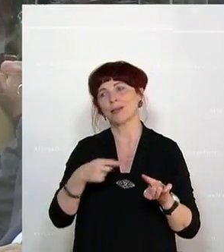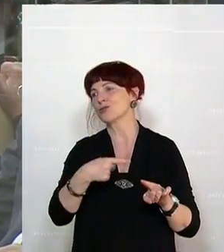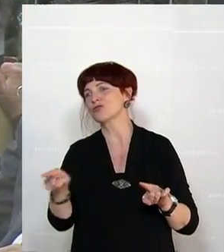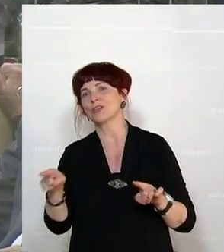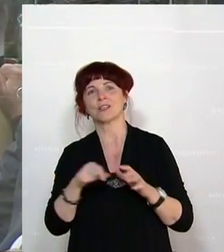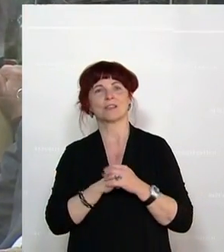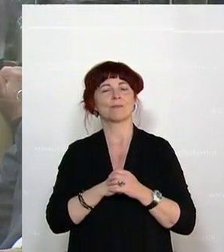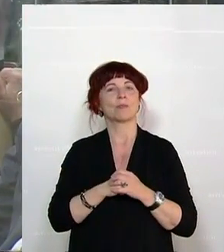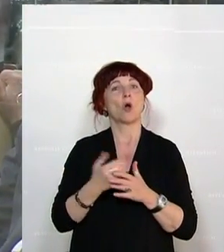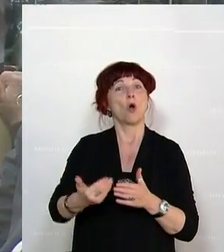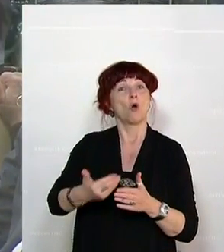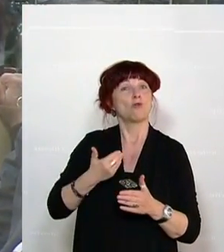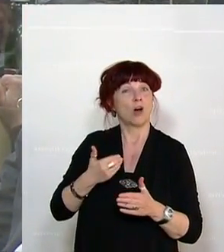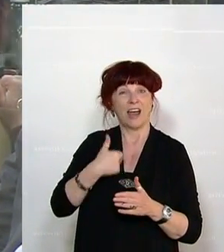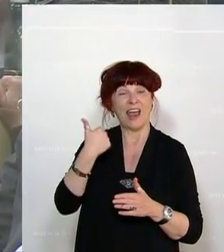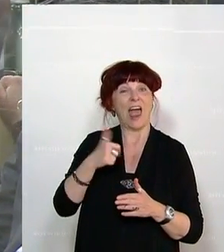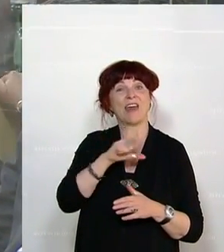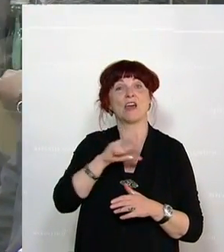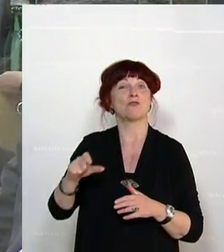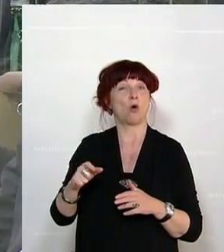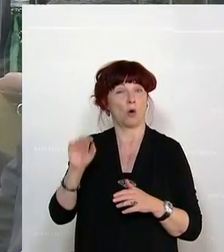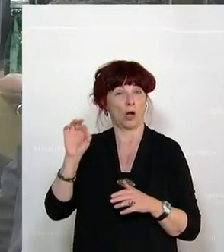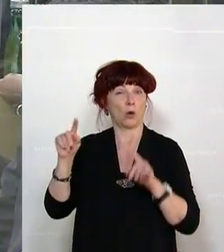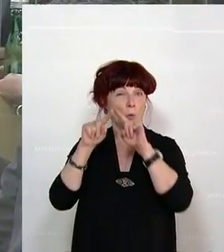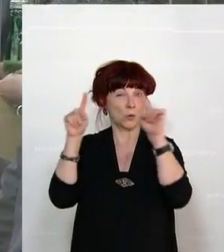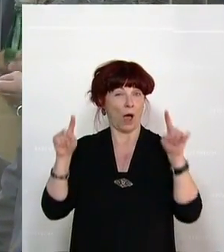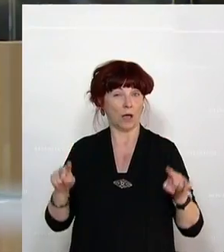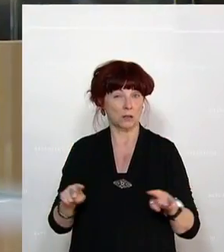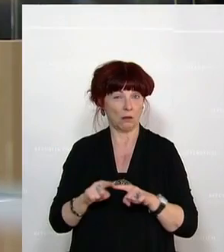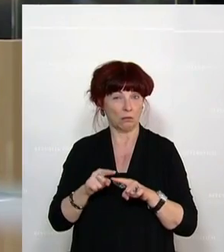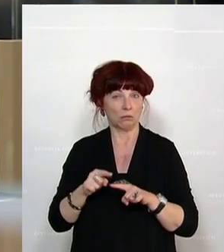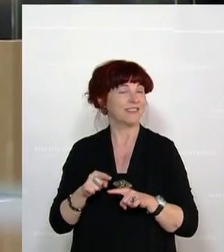großzügig gemeint, eine Woche lang begutachtet worden, de facto waren es nicht einmal vier Werktage.